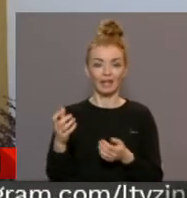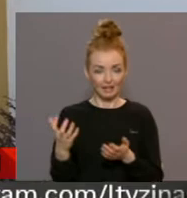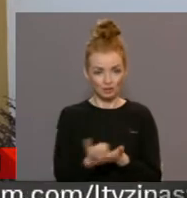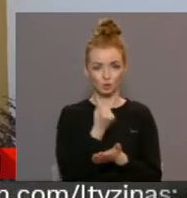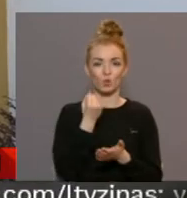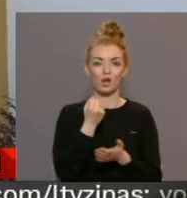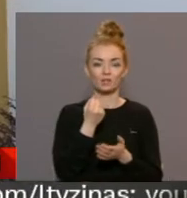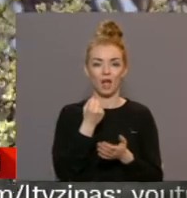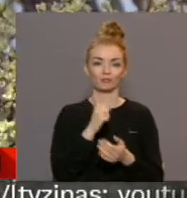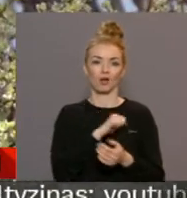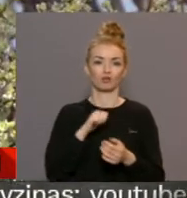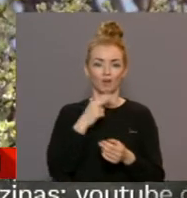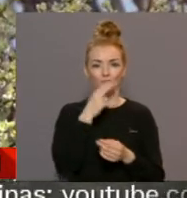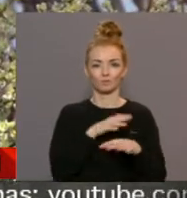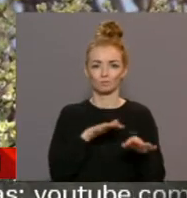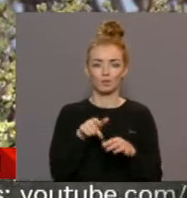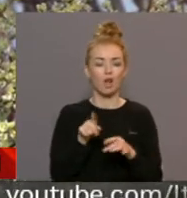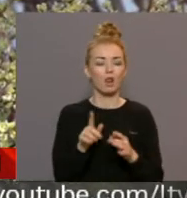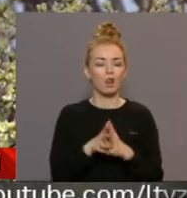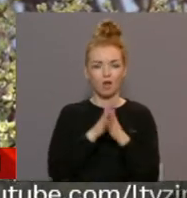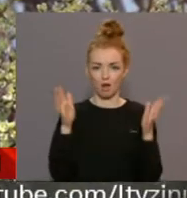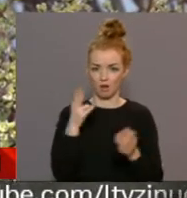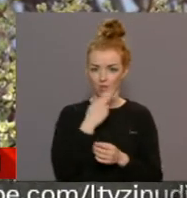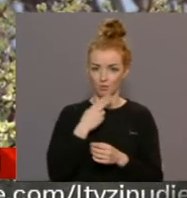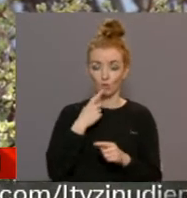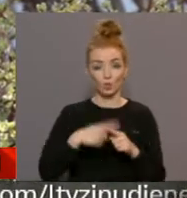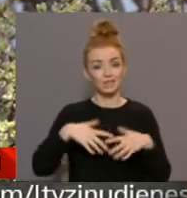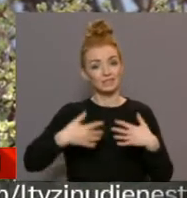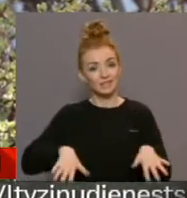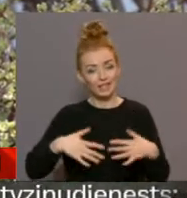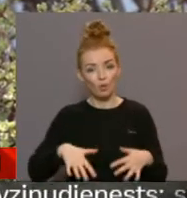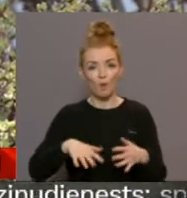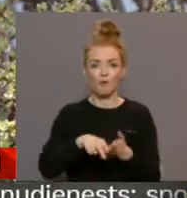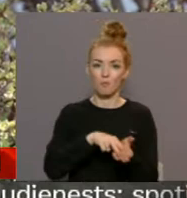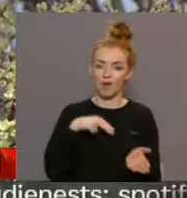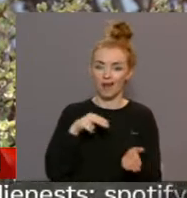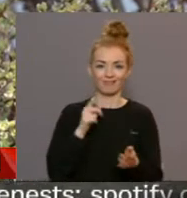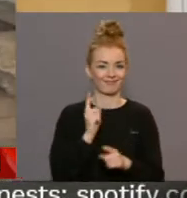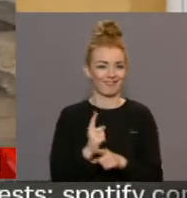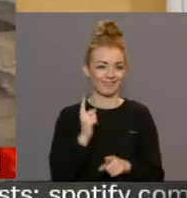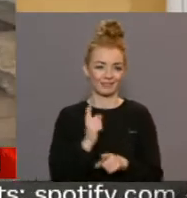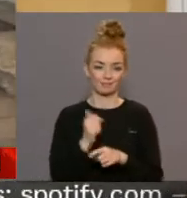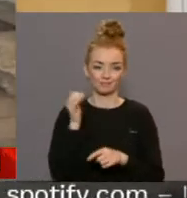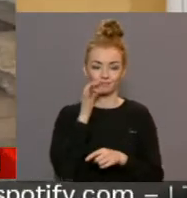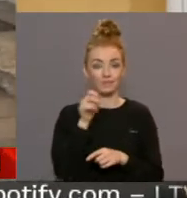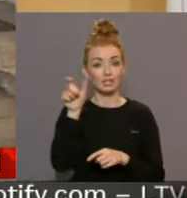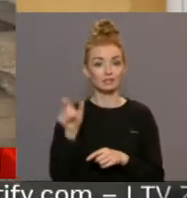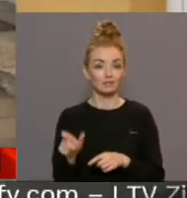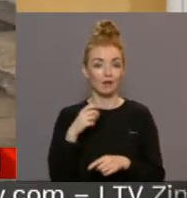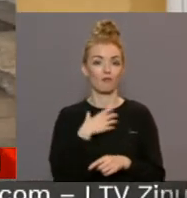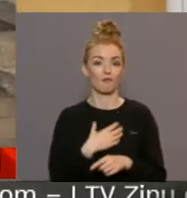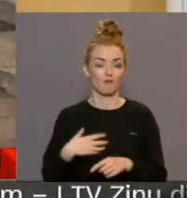uzņemties apsaimniekošanu. Tā ir liela atbildība un slinkot vai ielaist parādus nedrīkst. Cilvēkiem vajag vajag